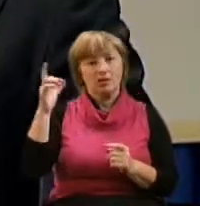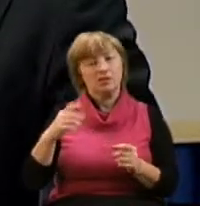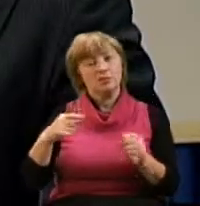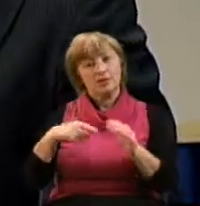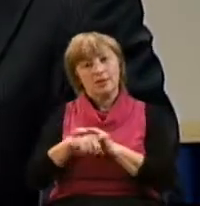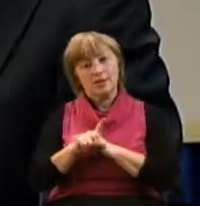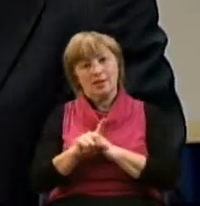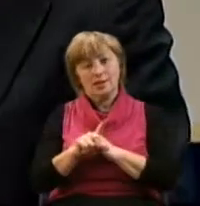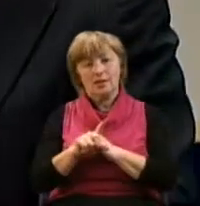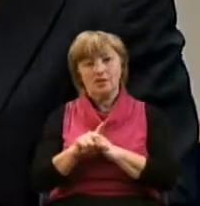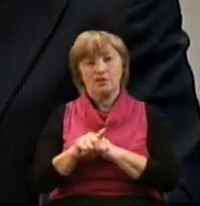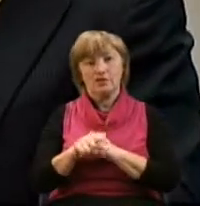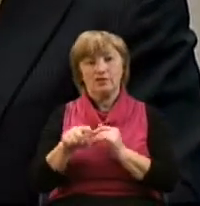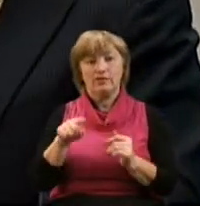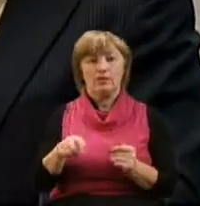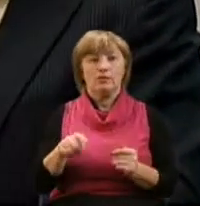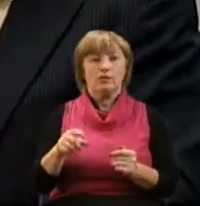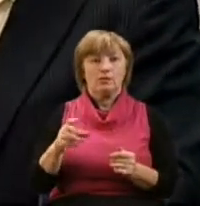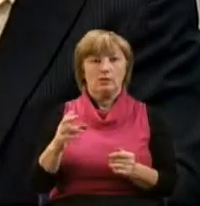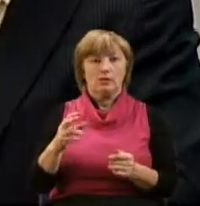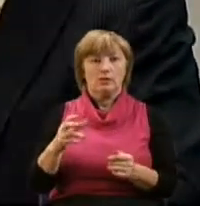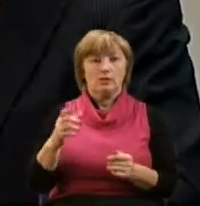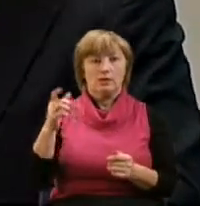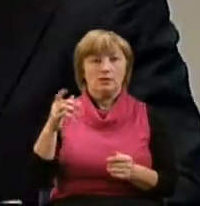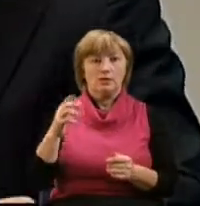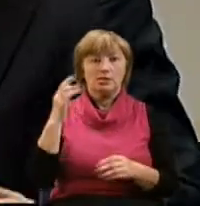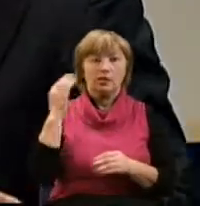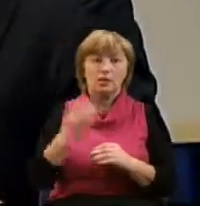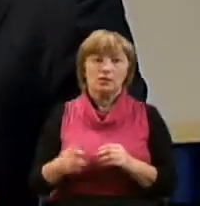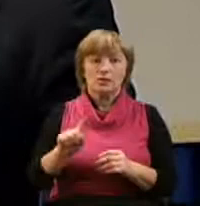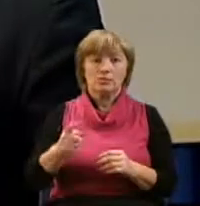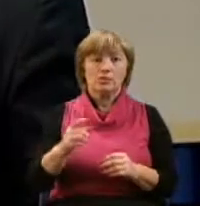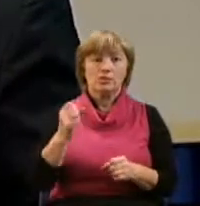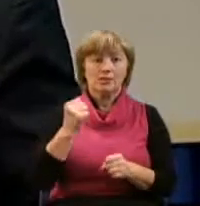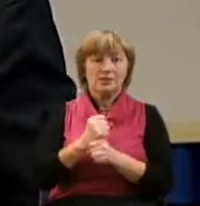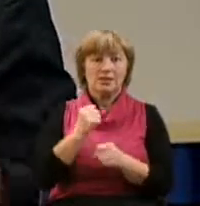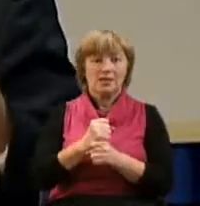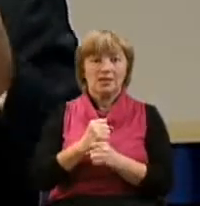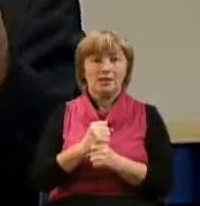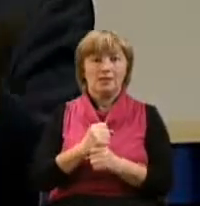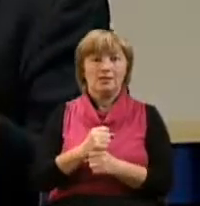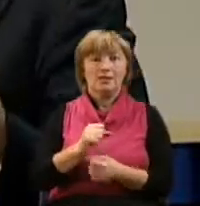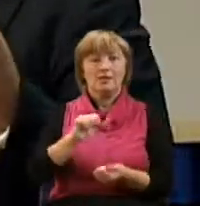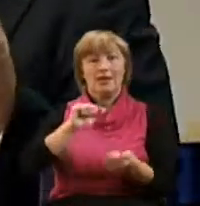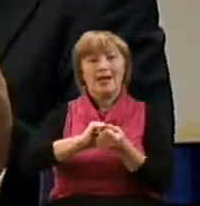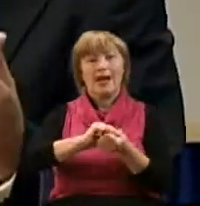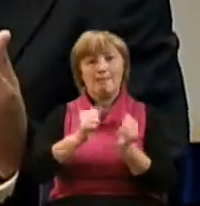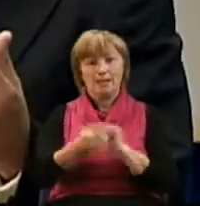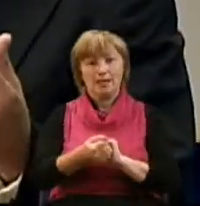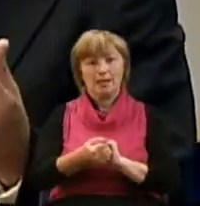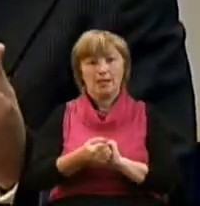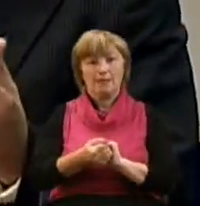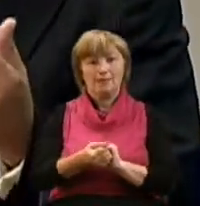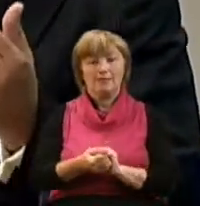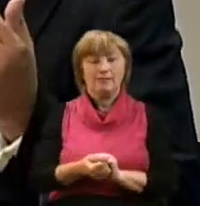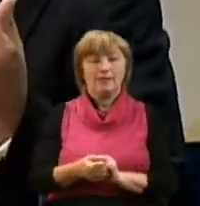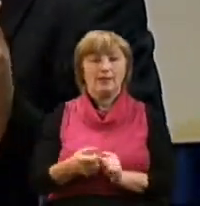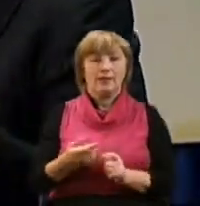начал в Симоне, он закончился тем, что он сделал с него Петра, камень.